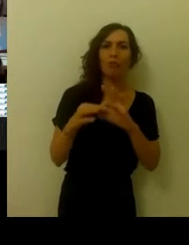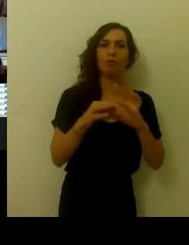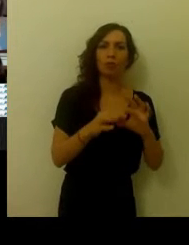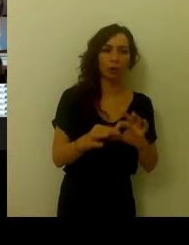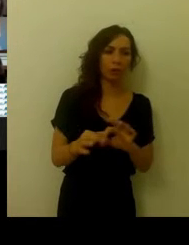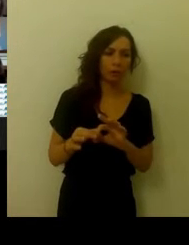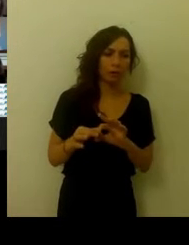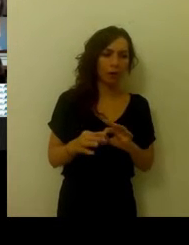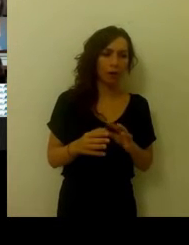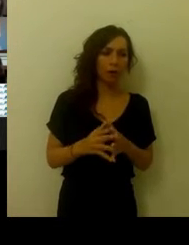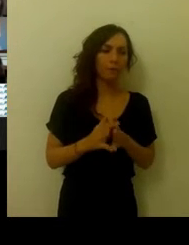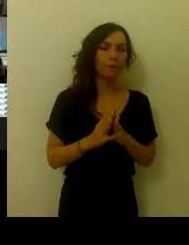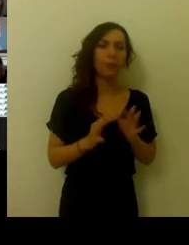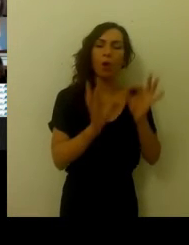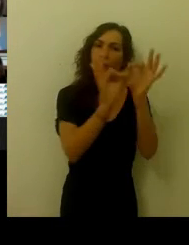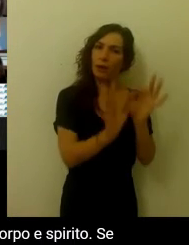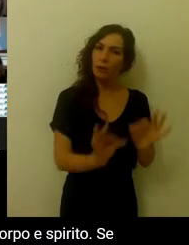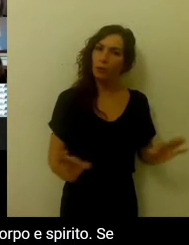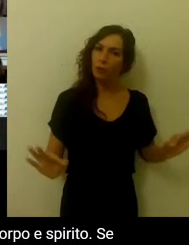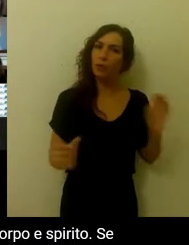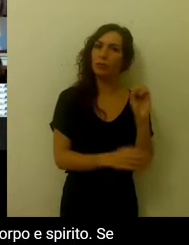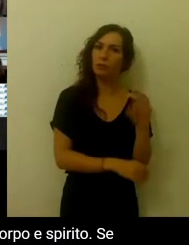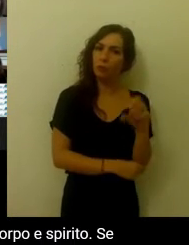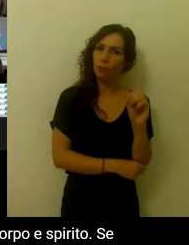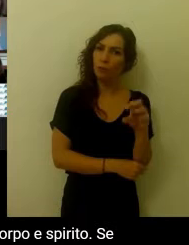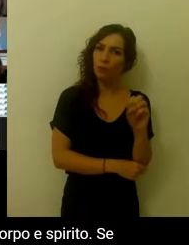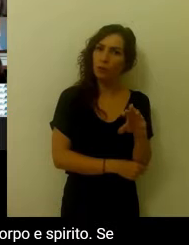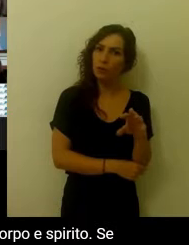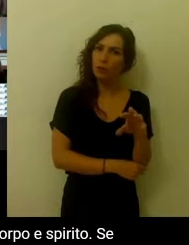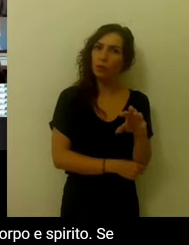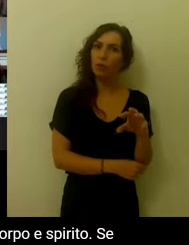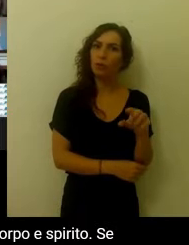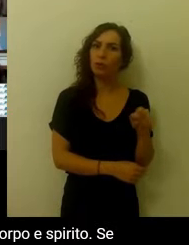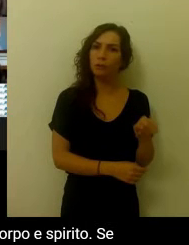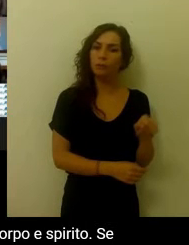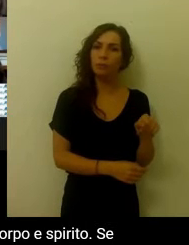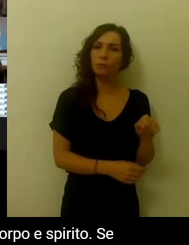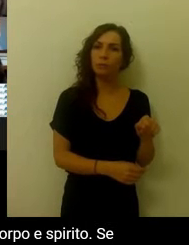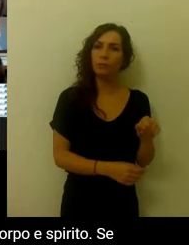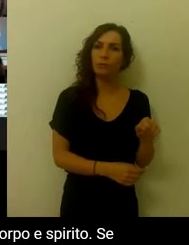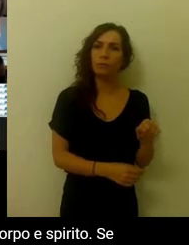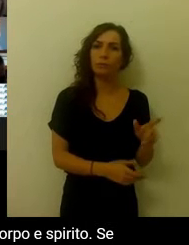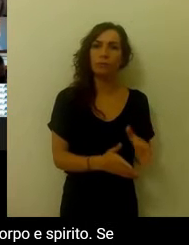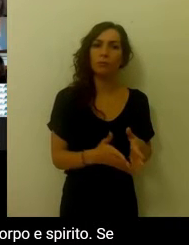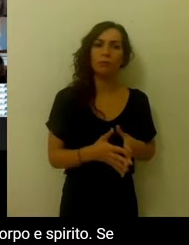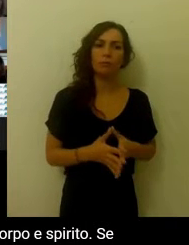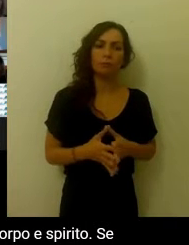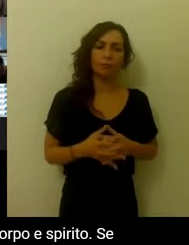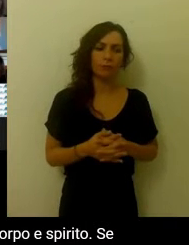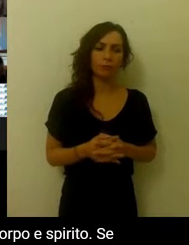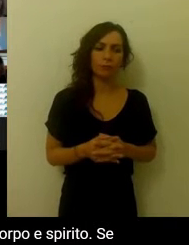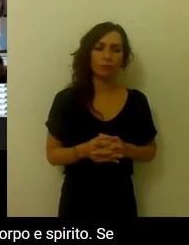luogo primi privilegiato di educazione e formazione, rappresenta il punto di congiunzione tra mente, corpo e spirito.